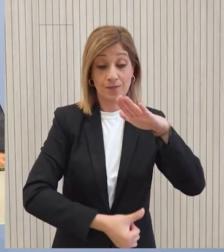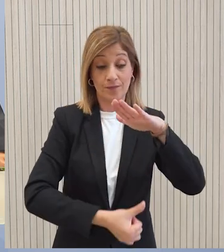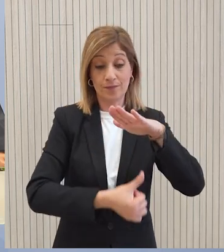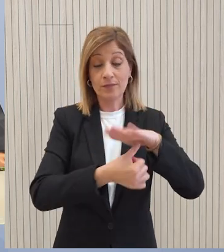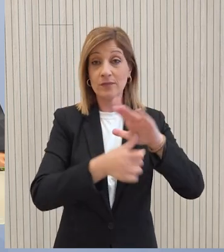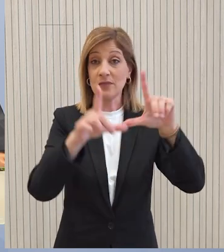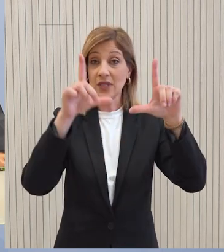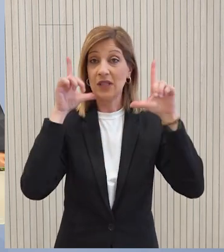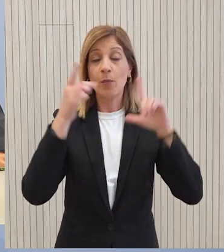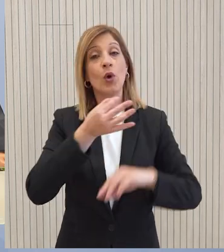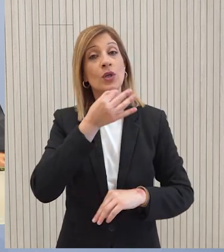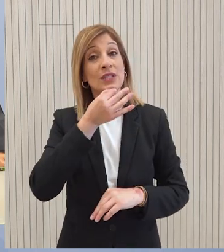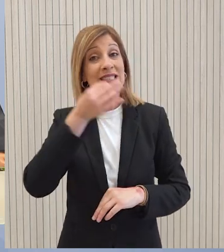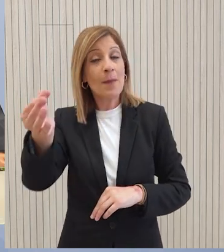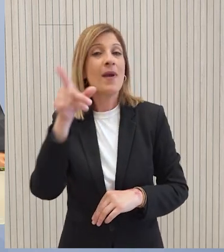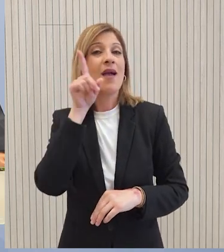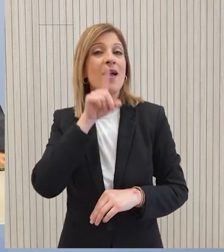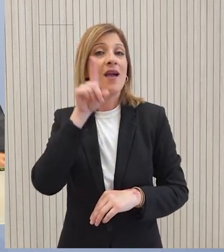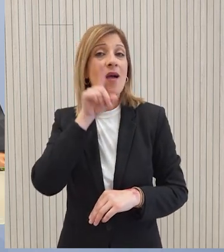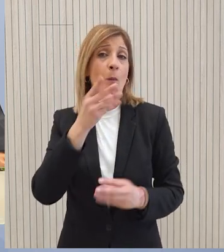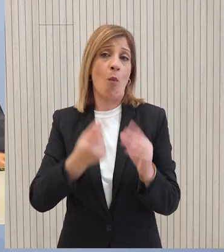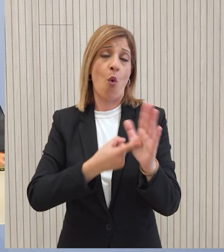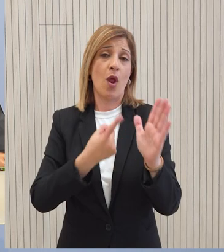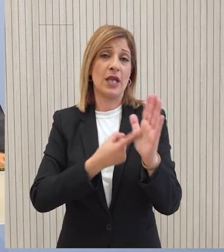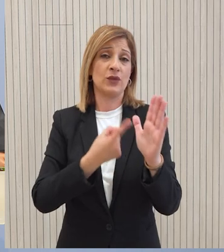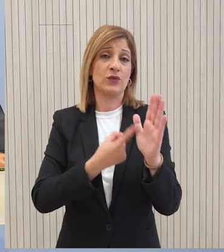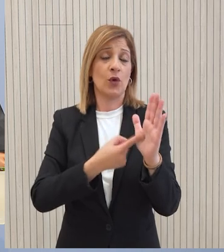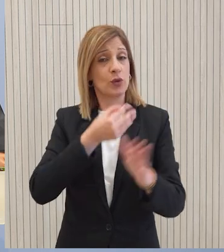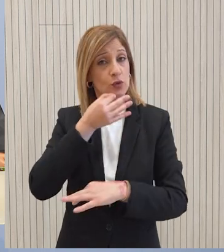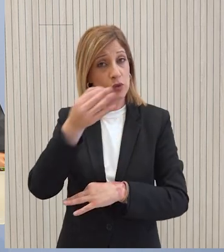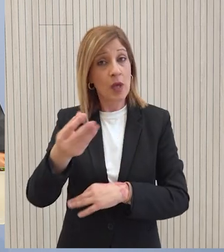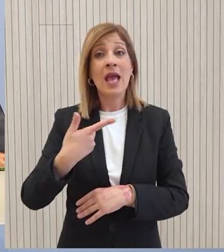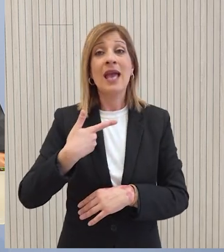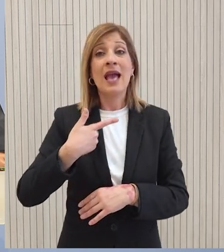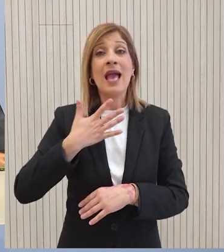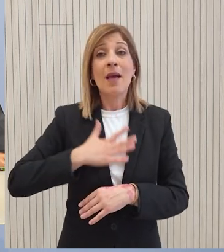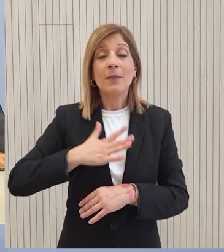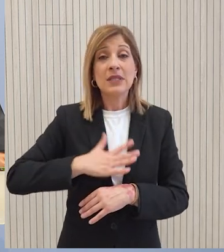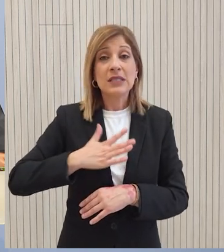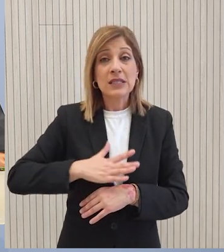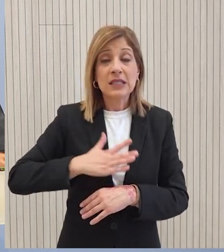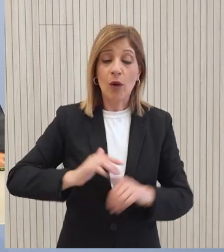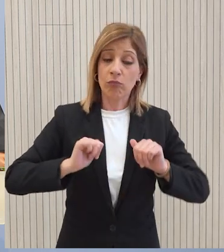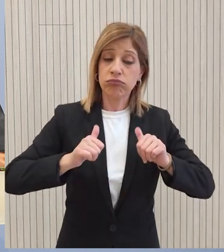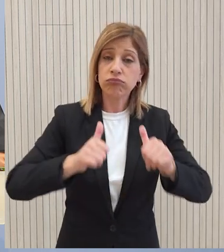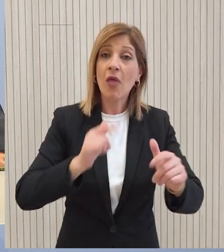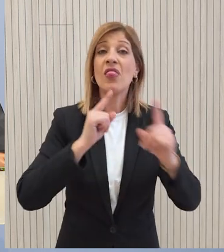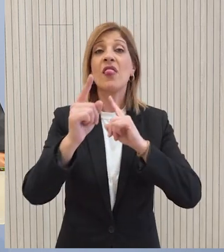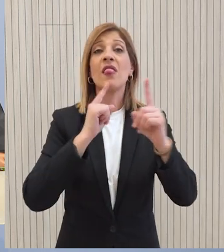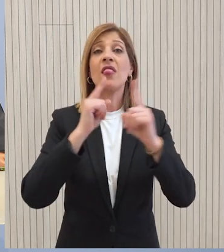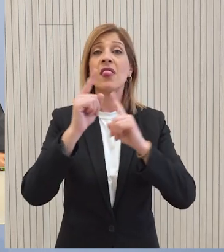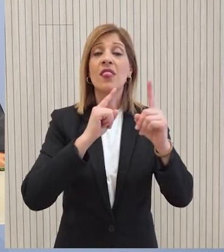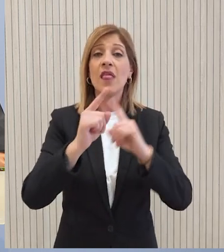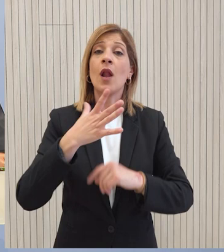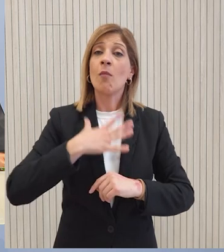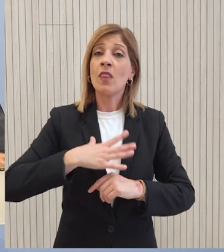Δημοκρατίας έχει μεταφέρει στην κυρία Ολγκίν επανειλημμένα είναι την δική μας πρόθεση την δική μας ειδικρινή βούληση για αυτόν τον διάλογο την